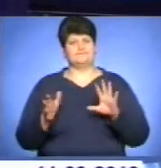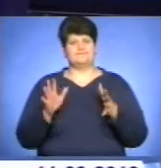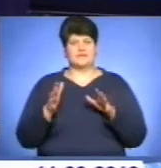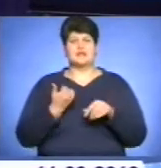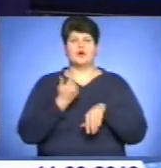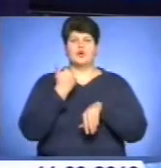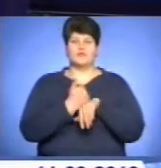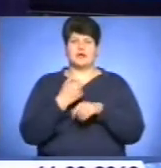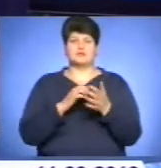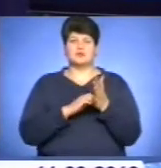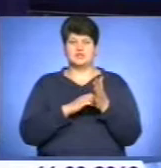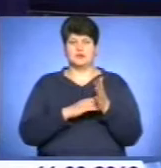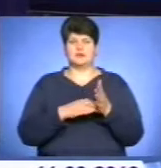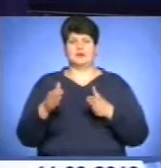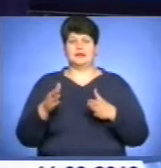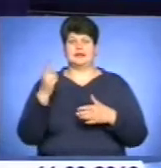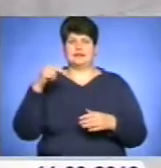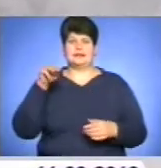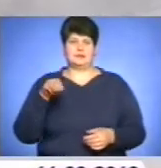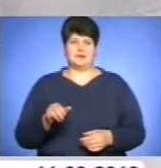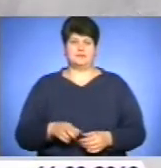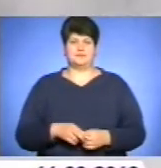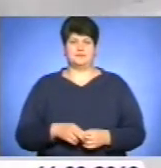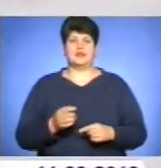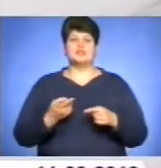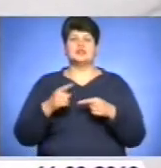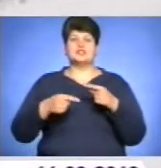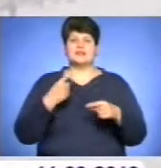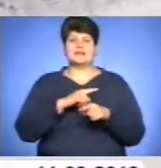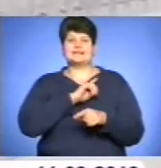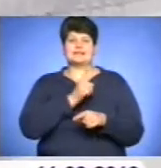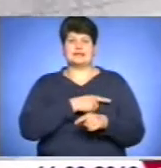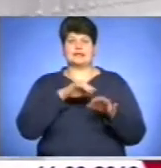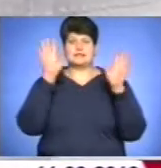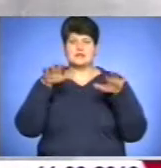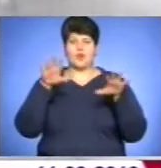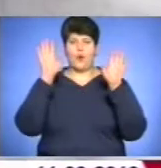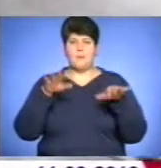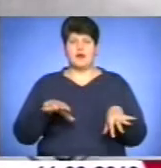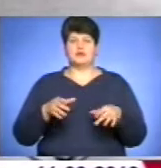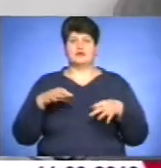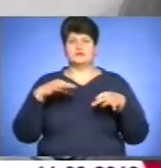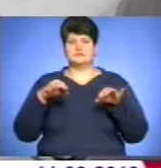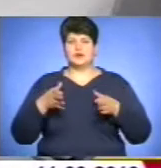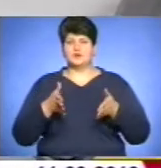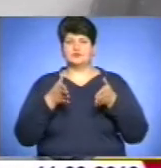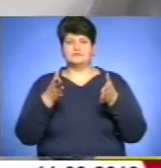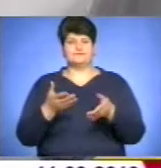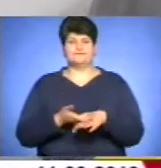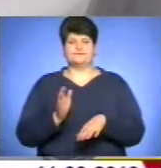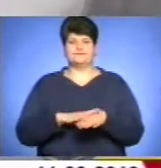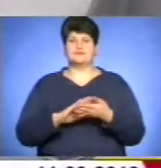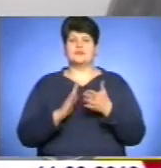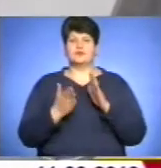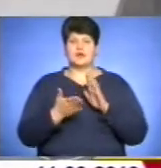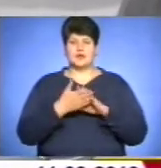причин дорожньо-транспортних пригод. Через сильні снігопади ситуація на автошляхах значно погіршилася. Як